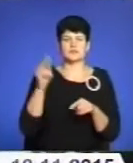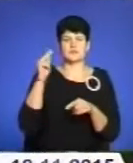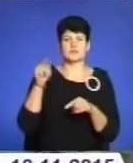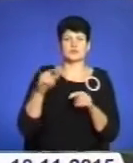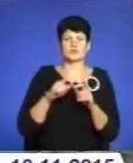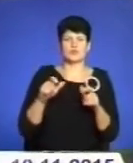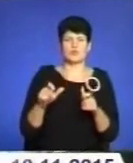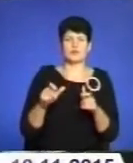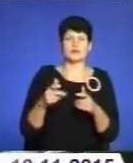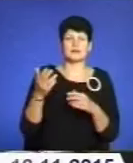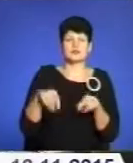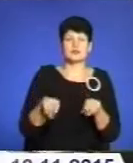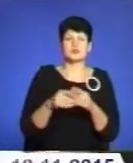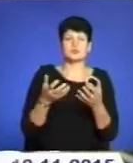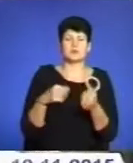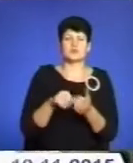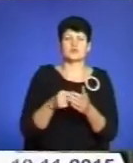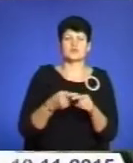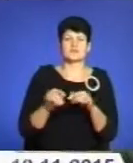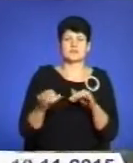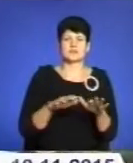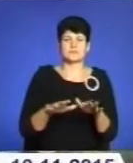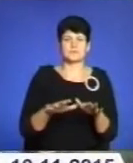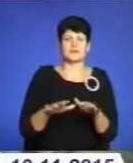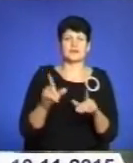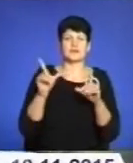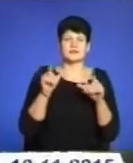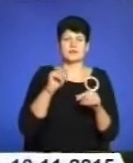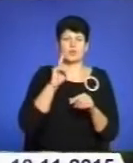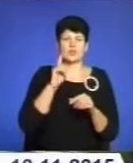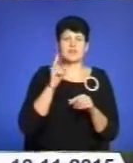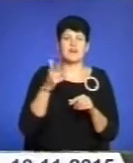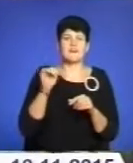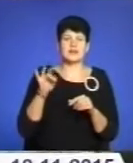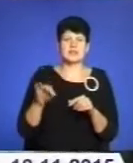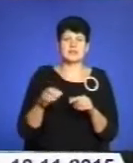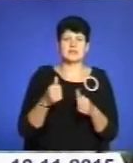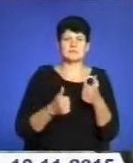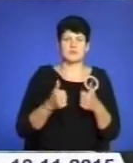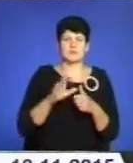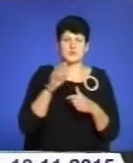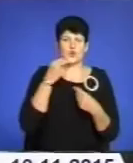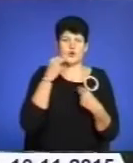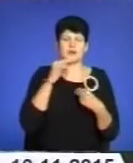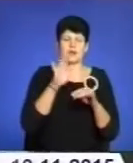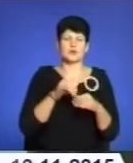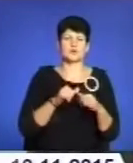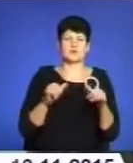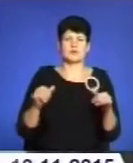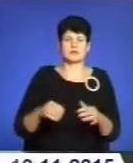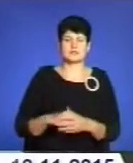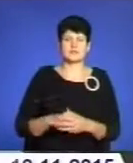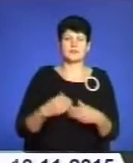брав участь в таких заходах, їздив в Гвардію на змагання. Всього найкращого, нехай розвивається». «Ми